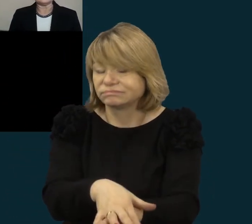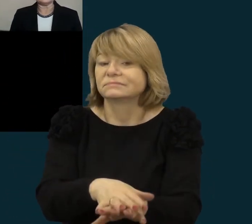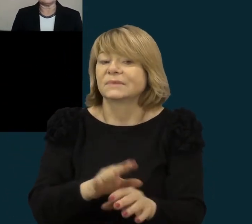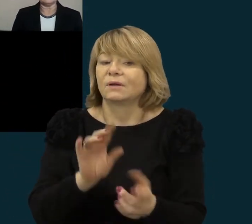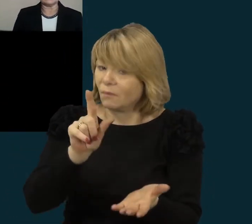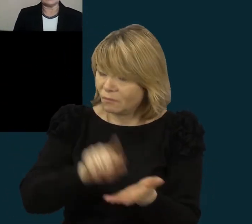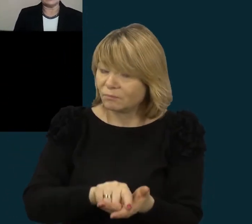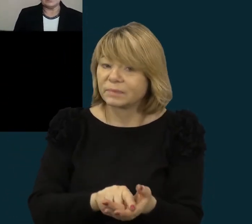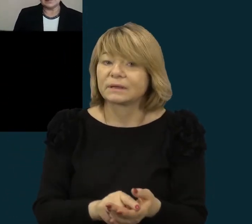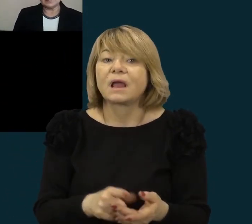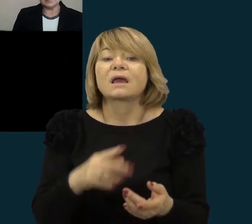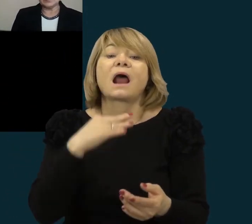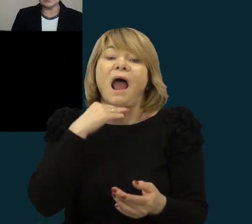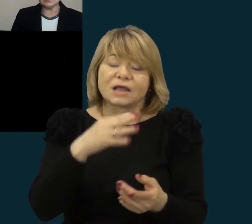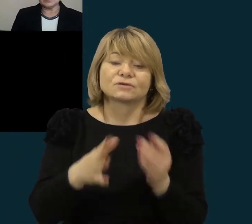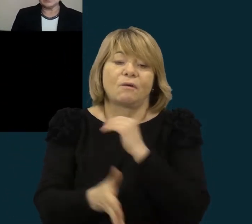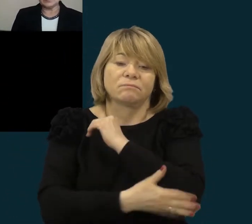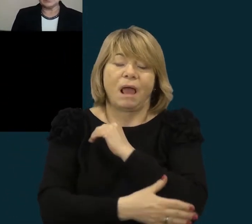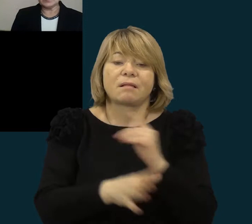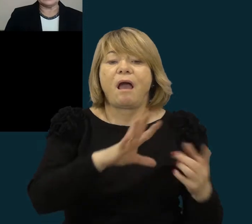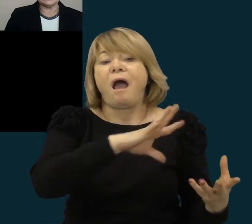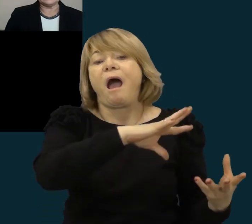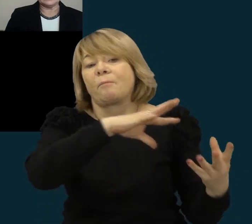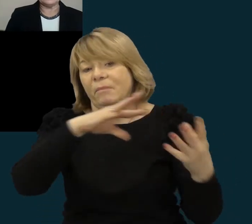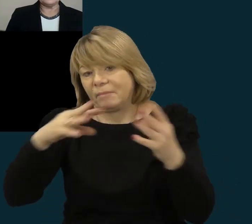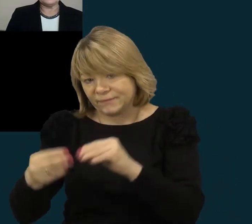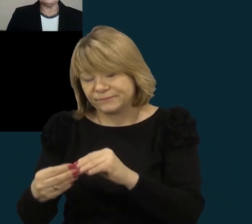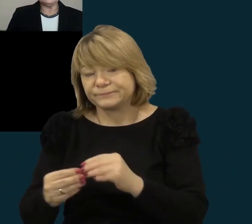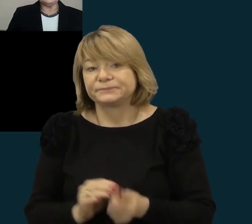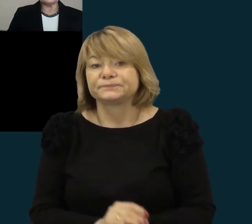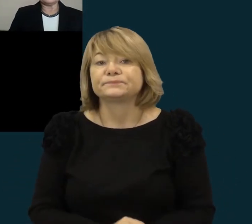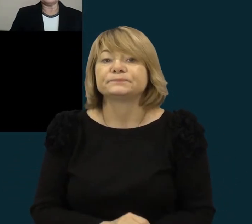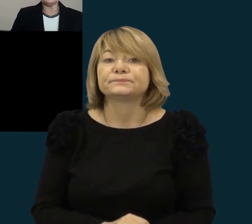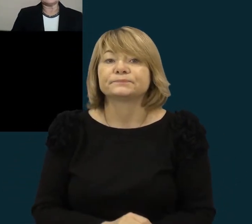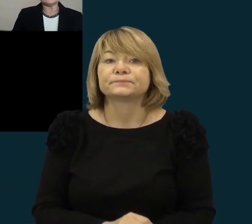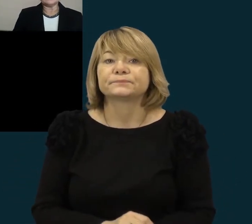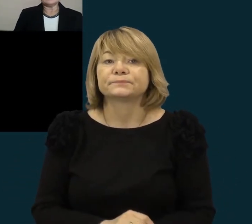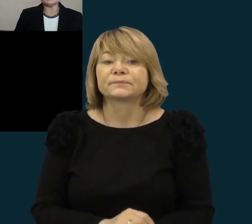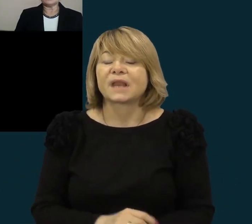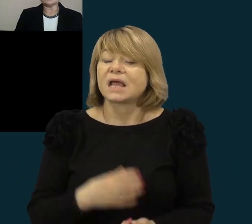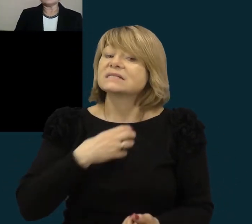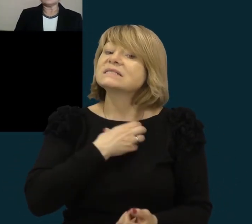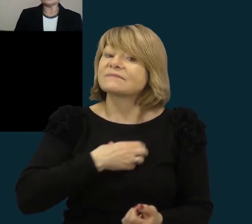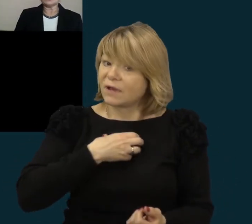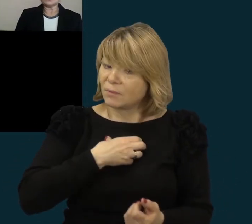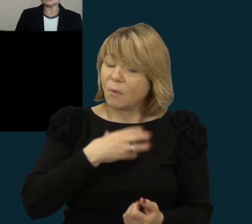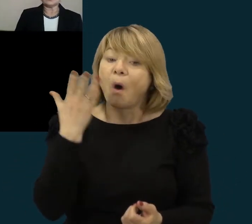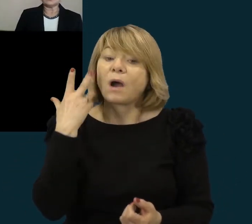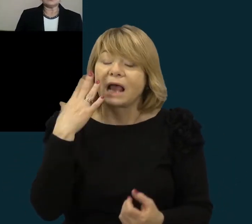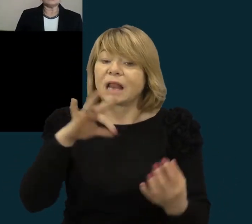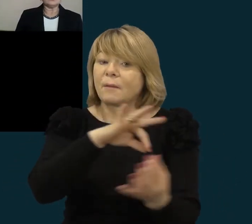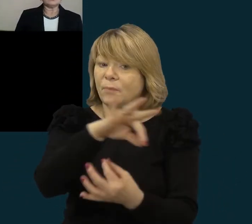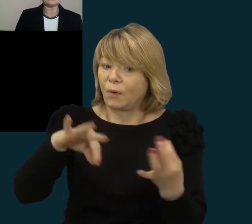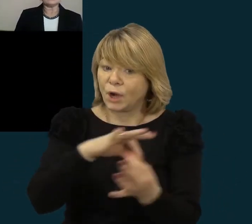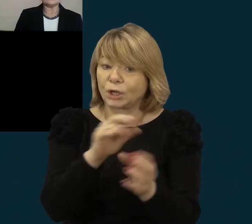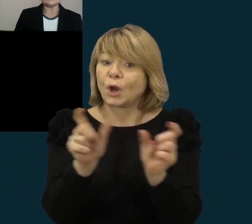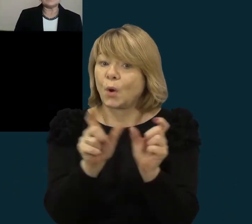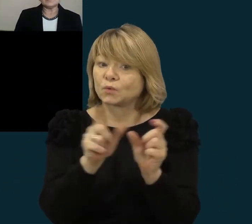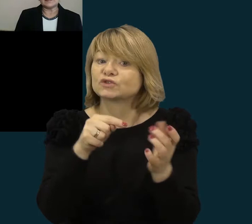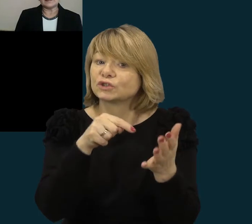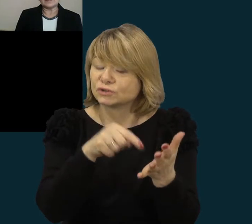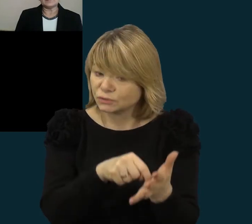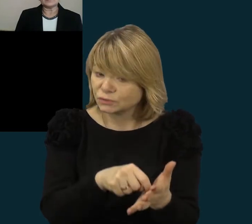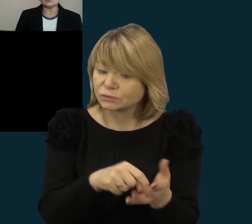projektinės veiklos apibendrinimas ir refleksija. Svarbu, kad atlikdami projektinės užduotis mokiniai gudytos į